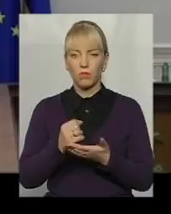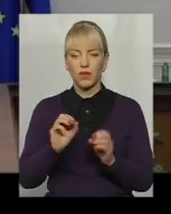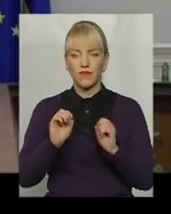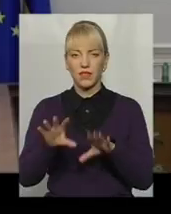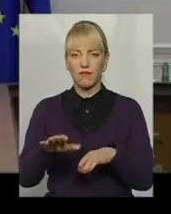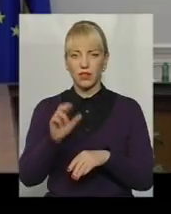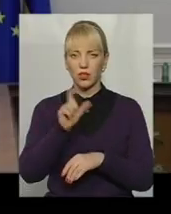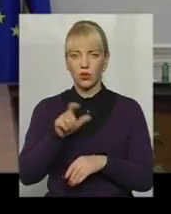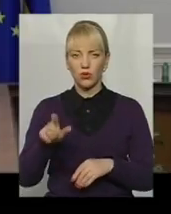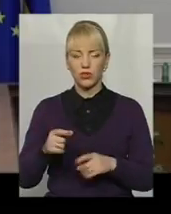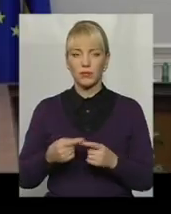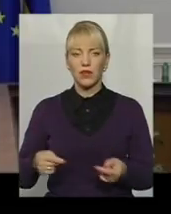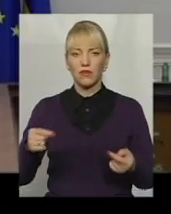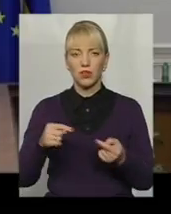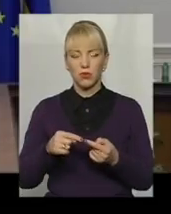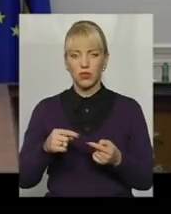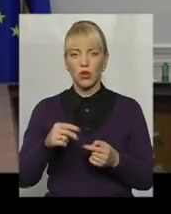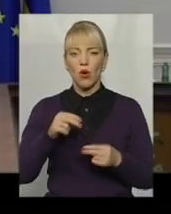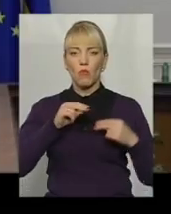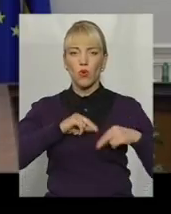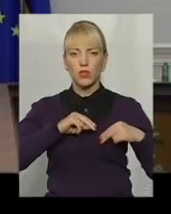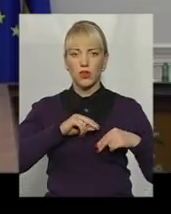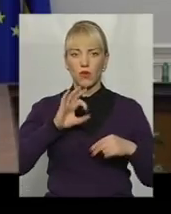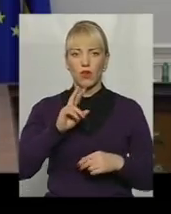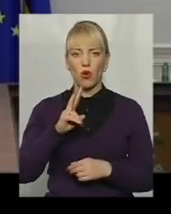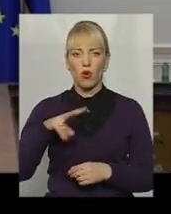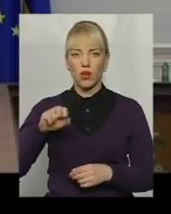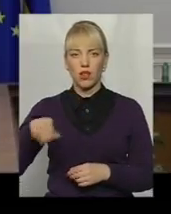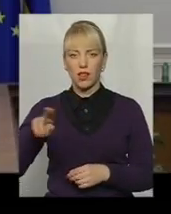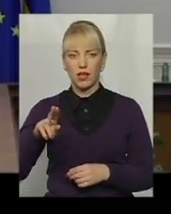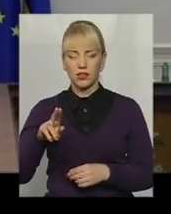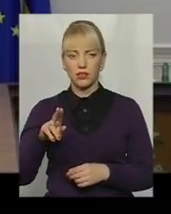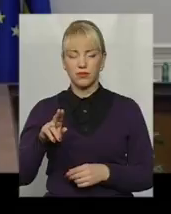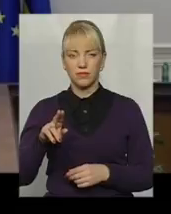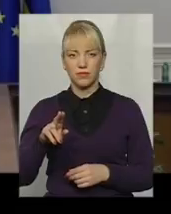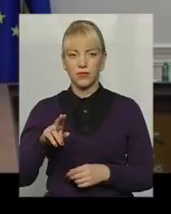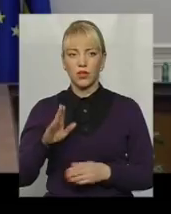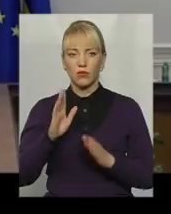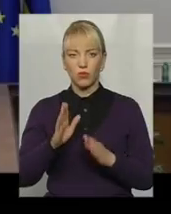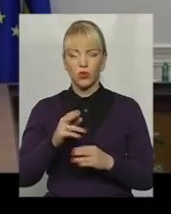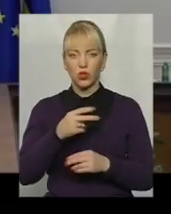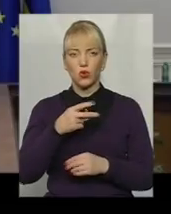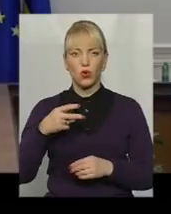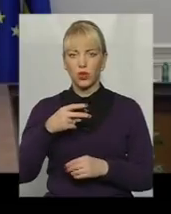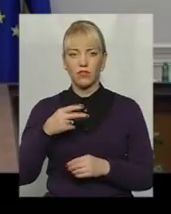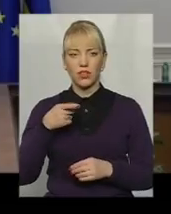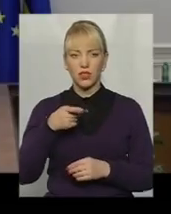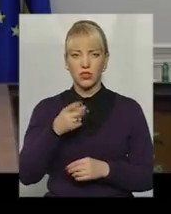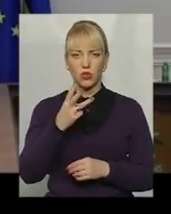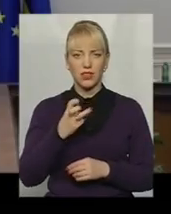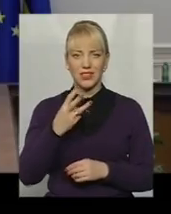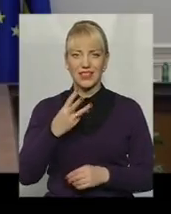Відповідним чином посадовий клад першого тарифного розгляду, ви теж бачите, буде дорівнювати вже 1335 гривень.